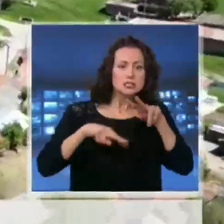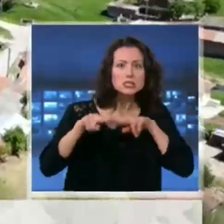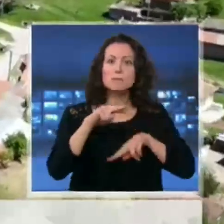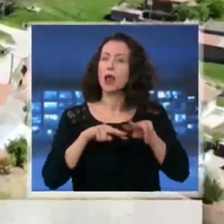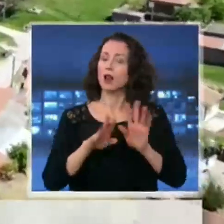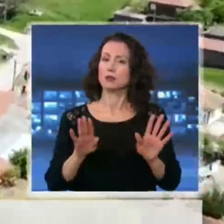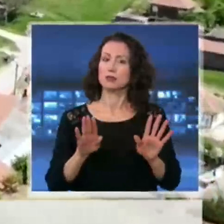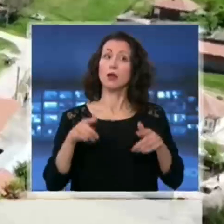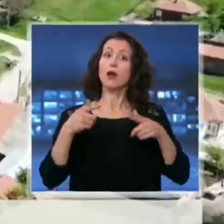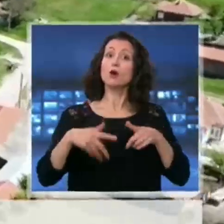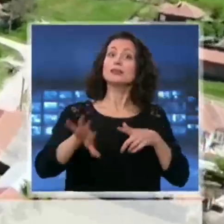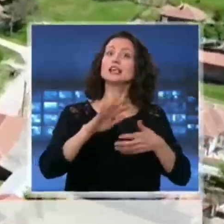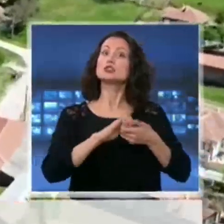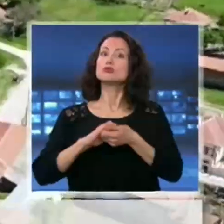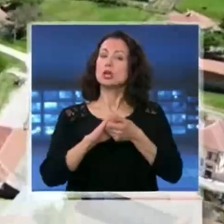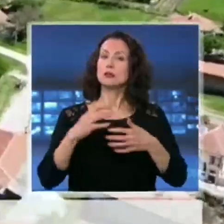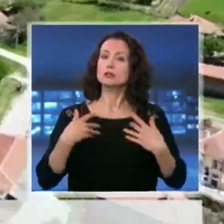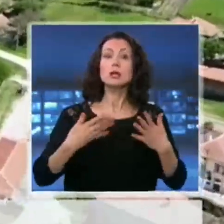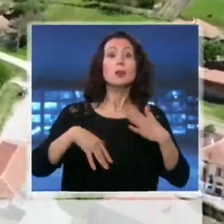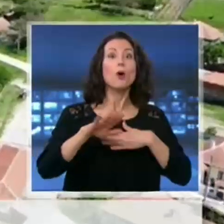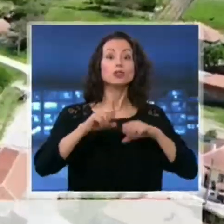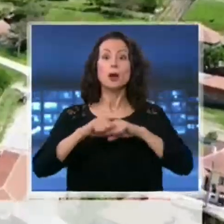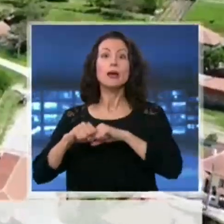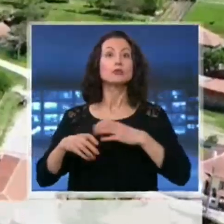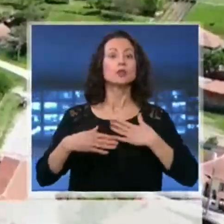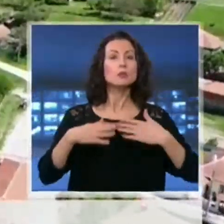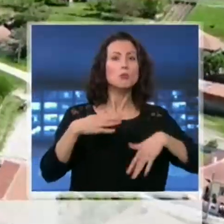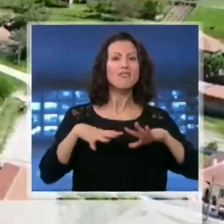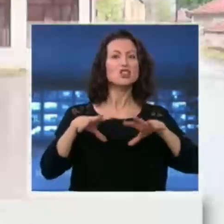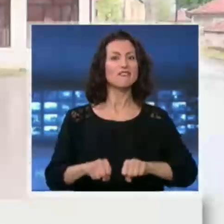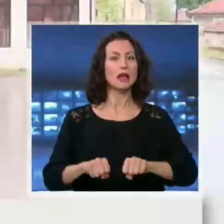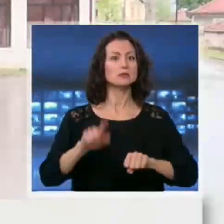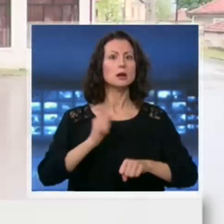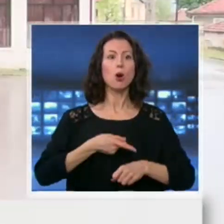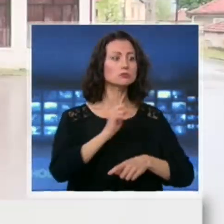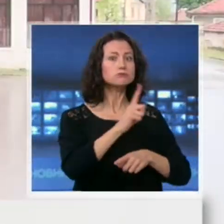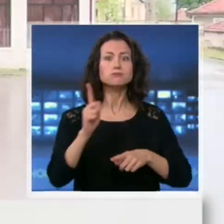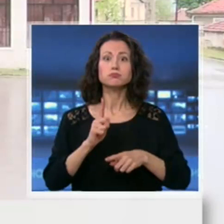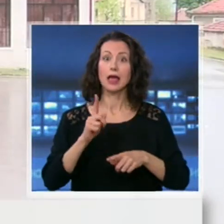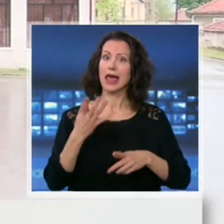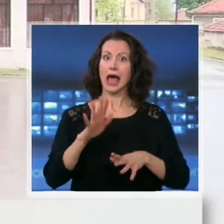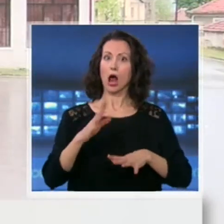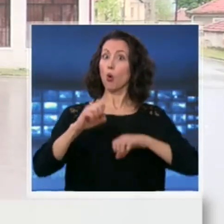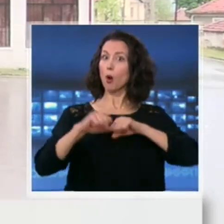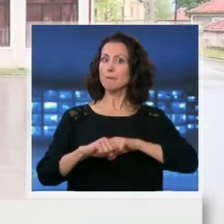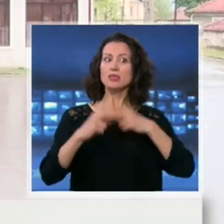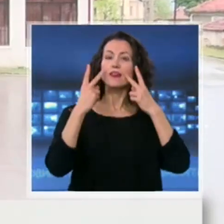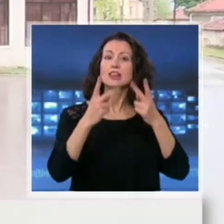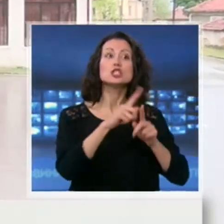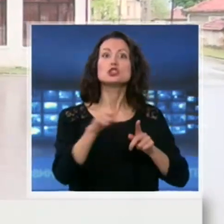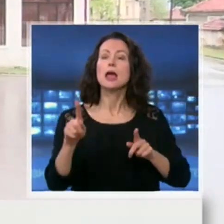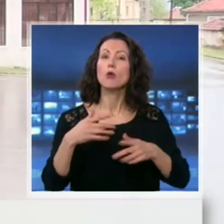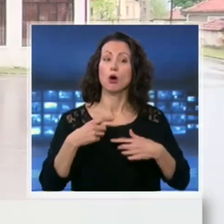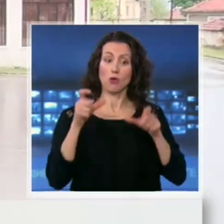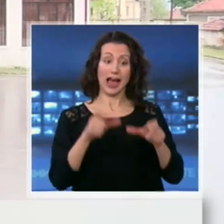правомощия за местната власт, за да се контролира по-добре спазването на карантината. Когато кмета види, че някой от тези, които са с